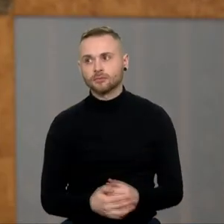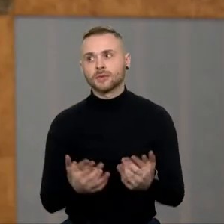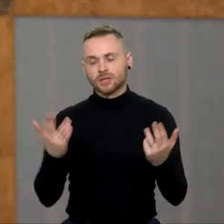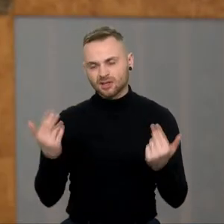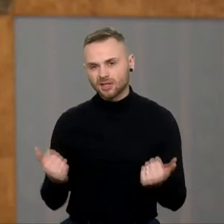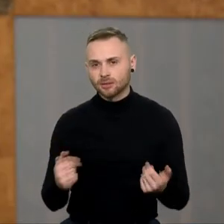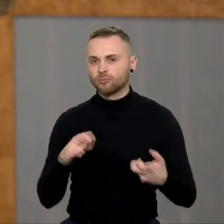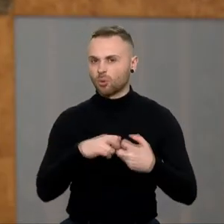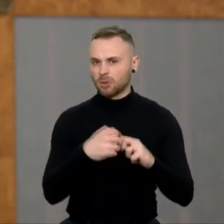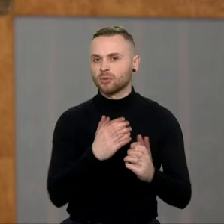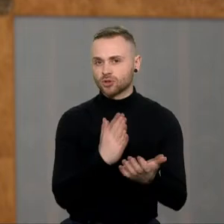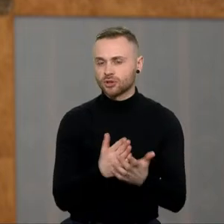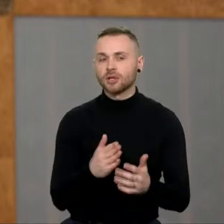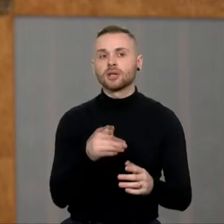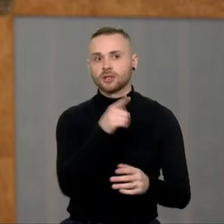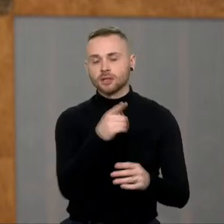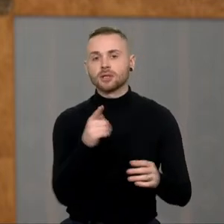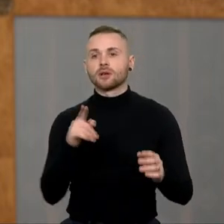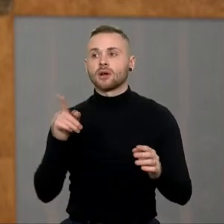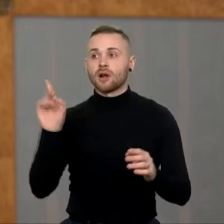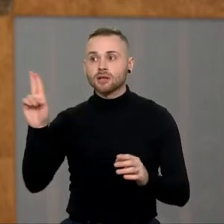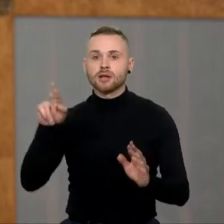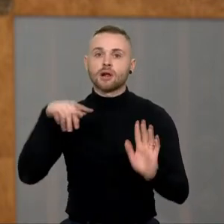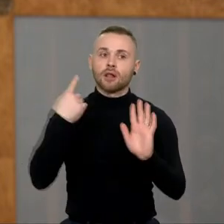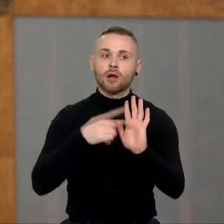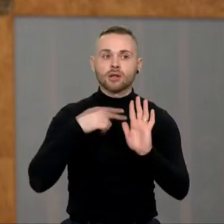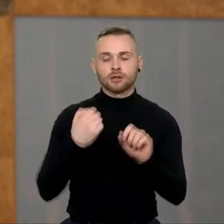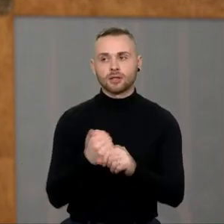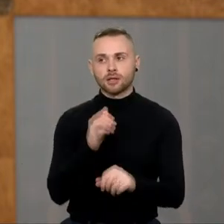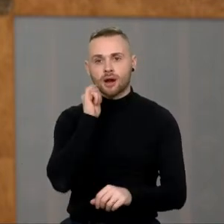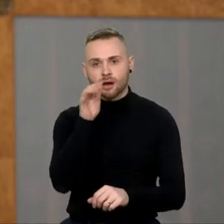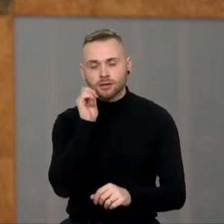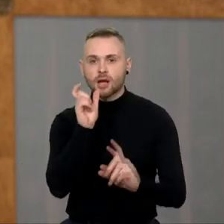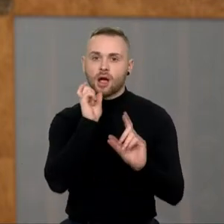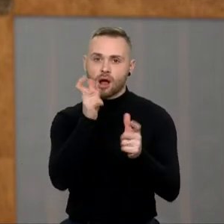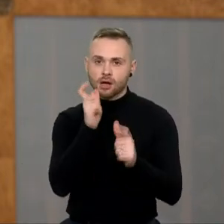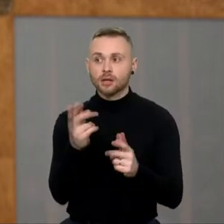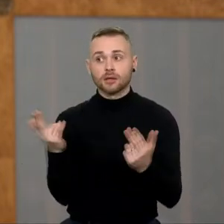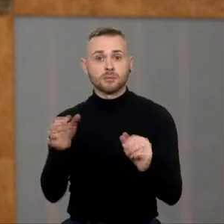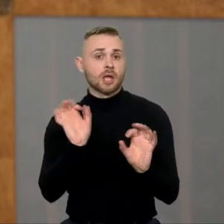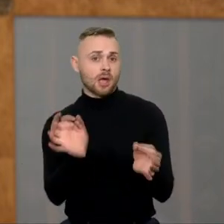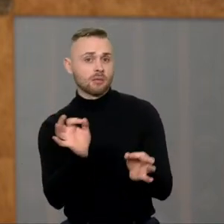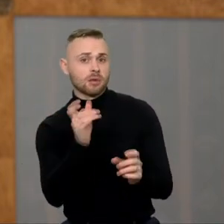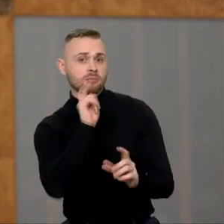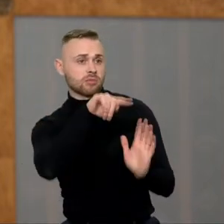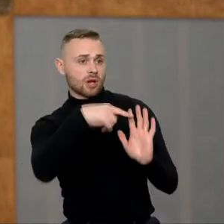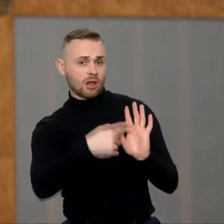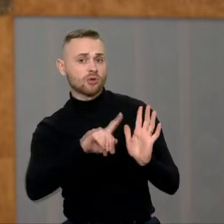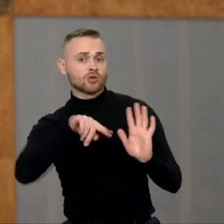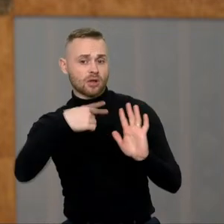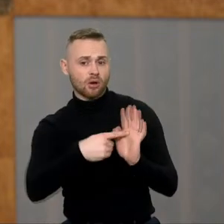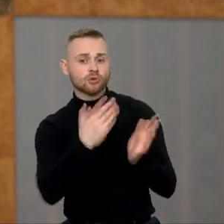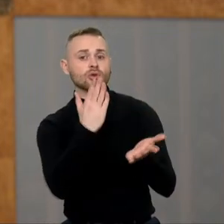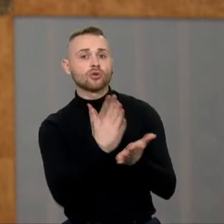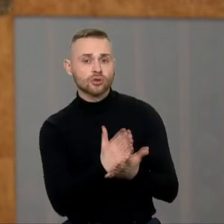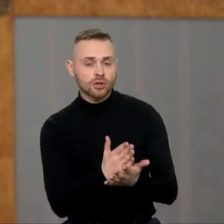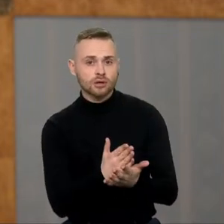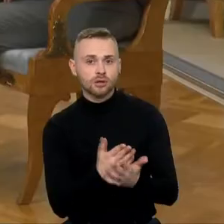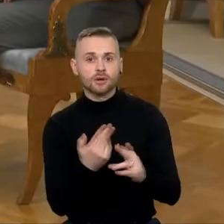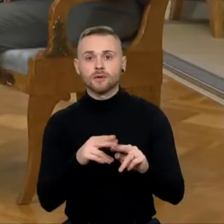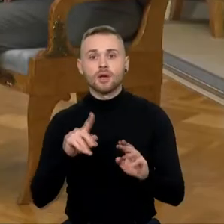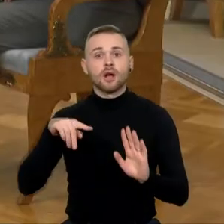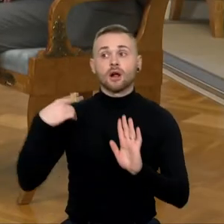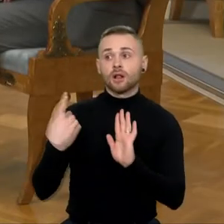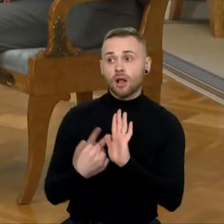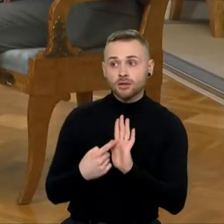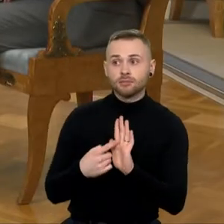žmonėjom, kurie kelia klausimus, teisėtus, pagristus klausimus. Ir į tuos klausimus neranda